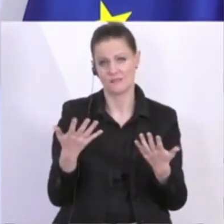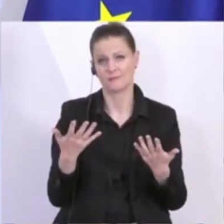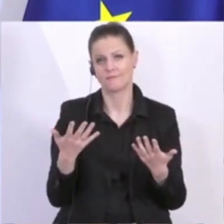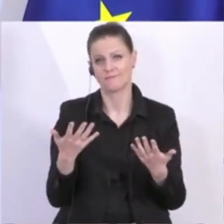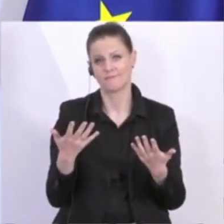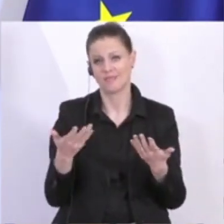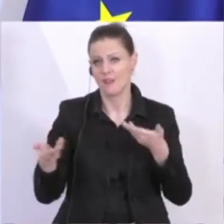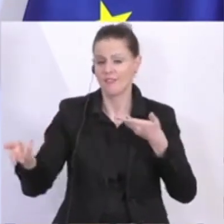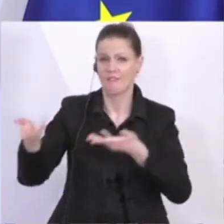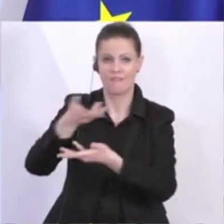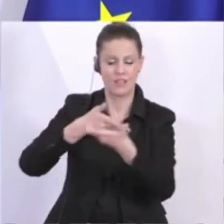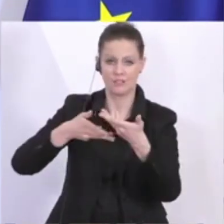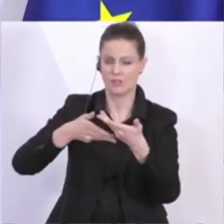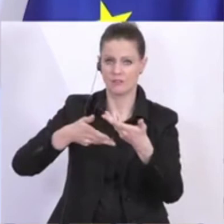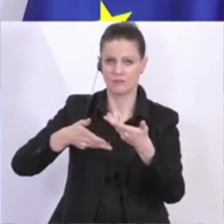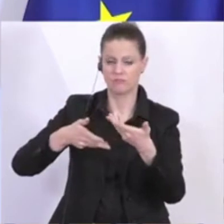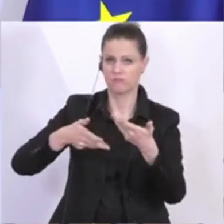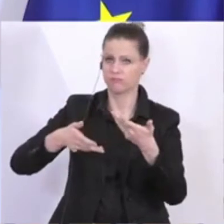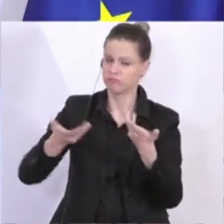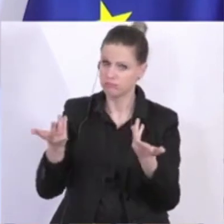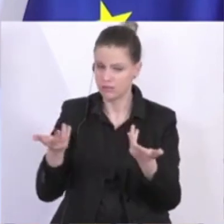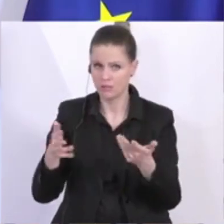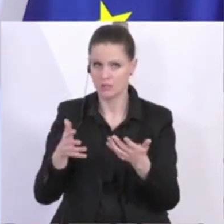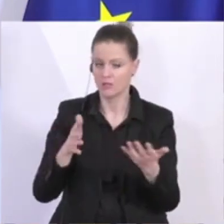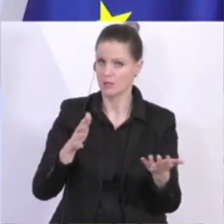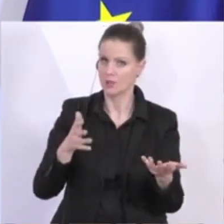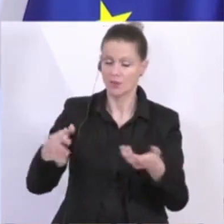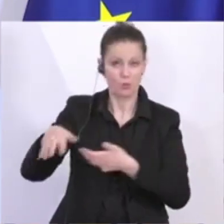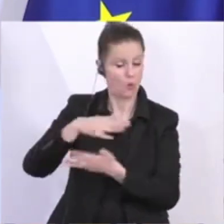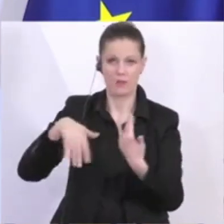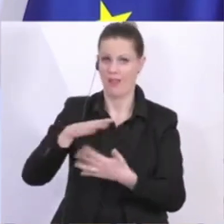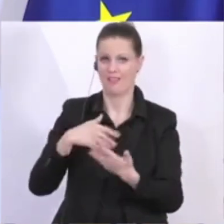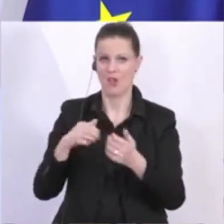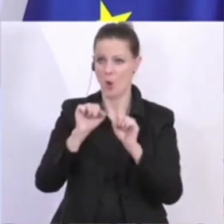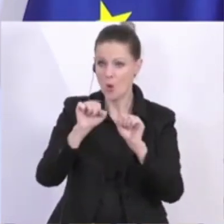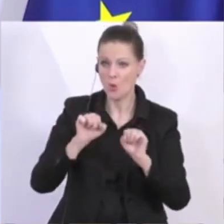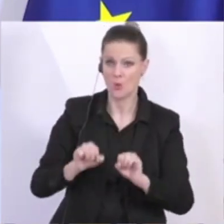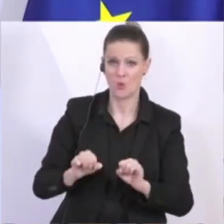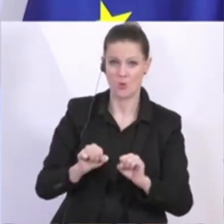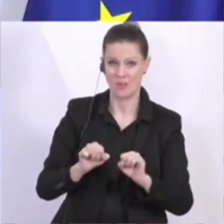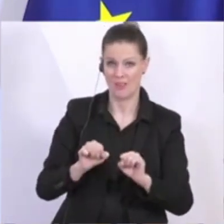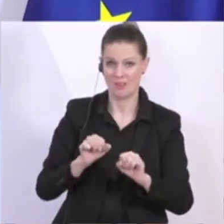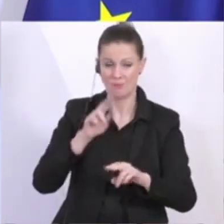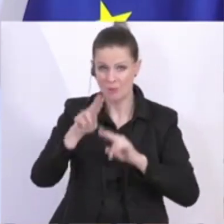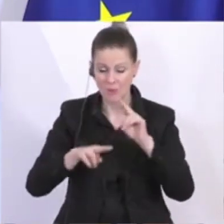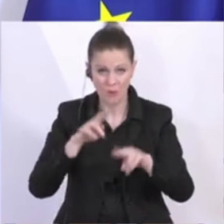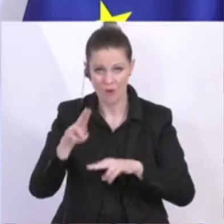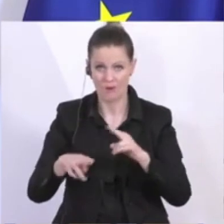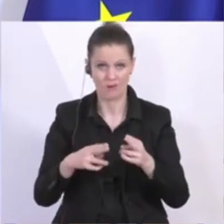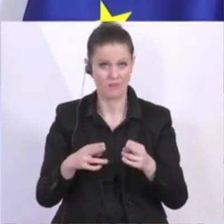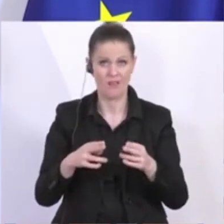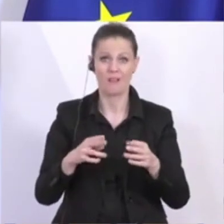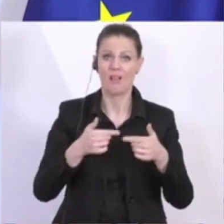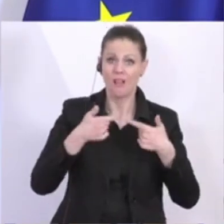in der Wirtschaft. Es gibt wenig Kunden, die Sie betreuen können. Es gibt Unterbrechungen in den